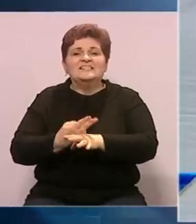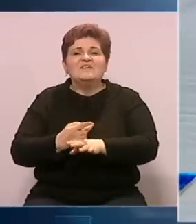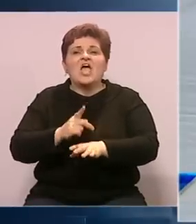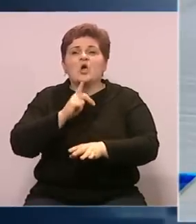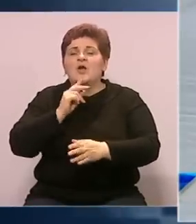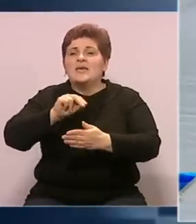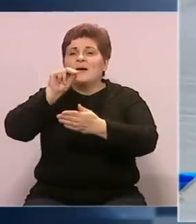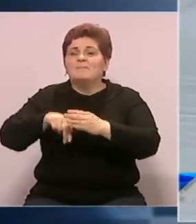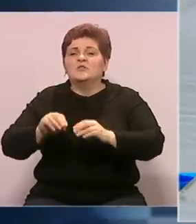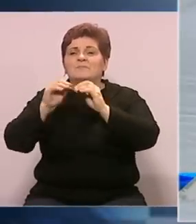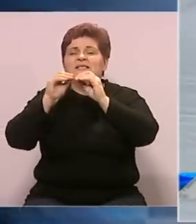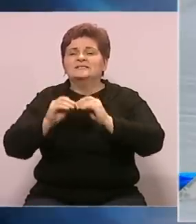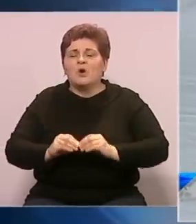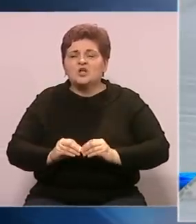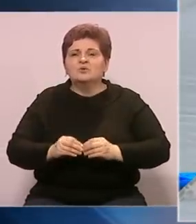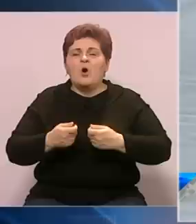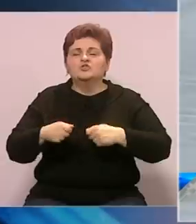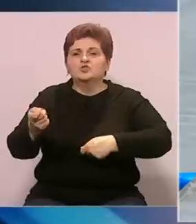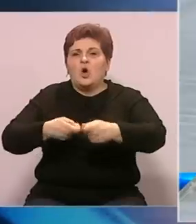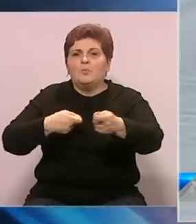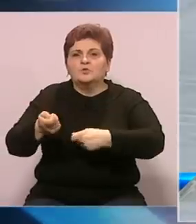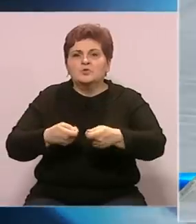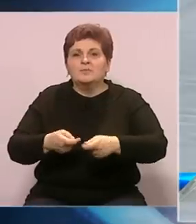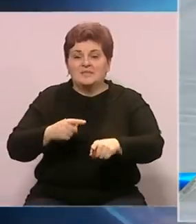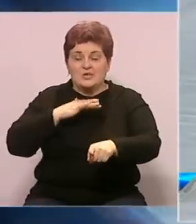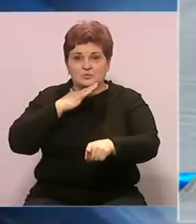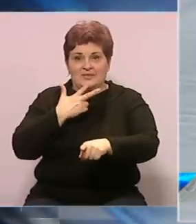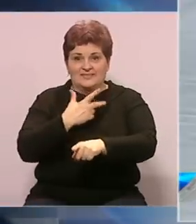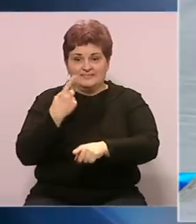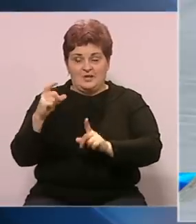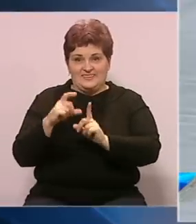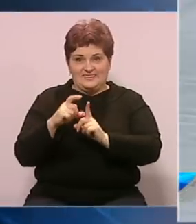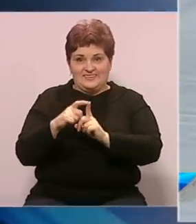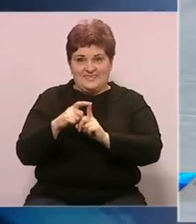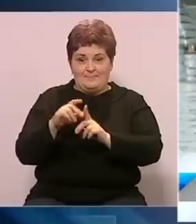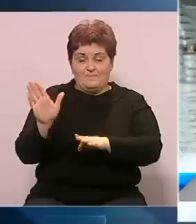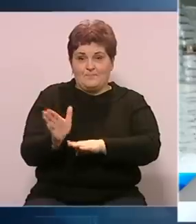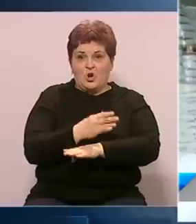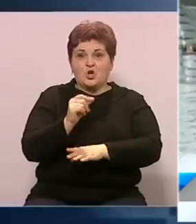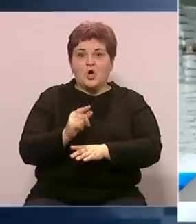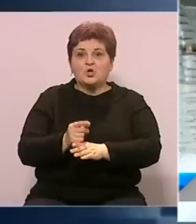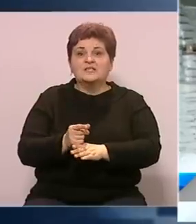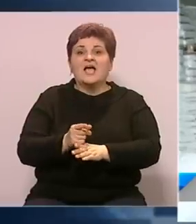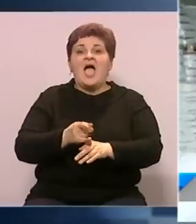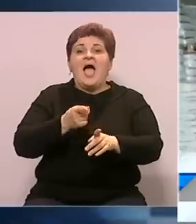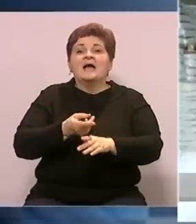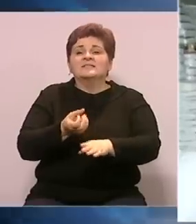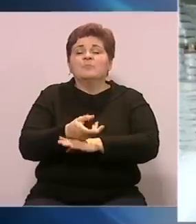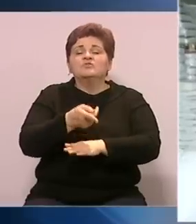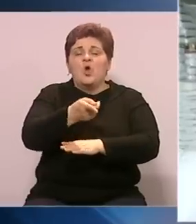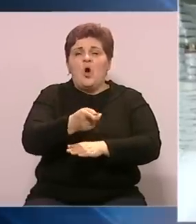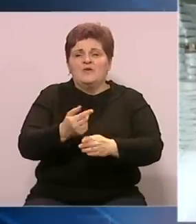nema potpisan sporozum o slobodnoj trgovini, budući da u subotu 31. decembra ističe rok za primjenu postojeće odluke.